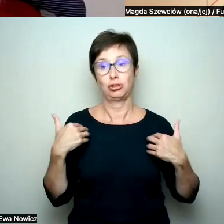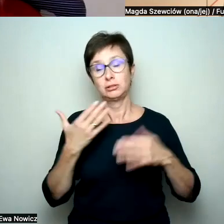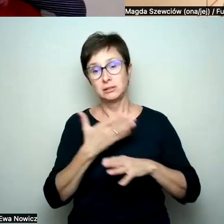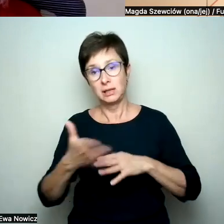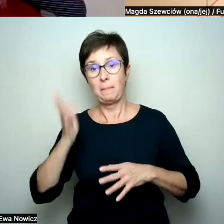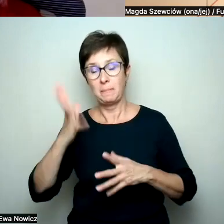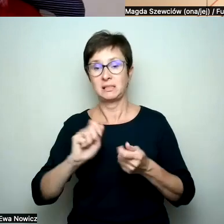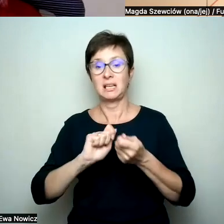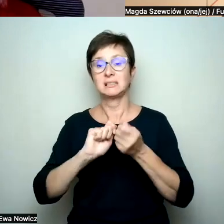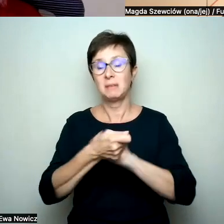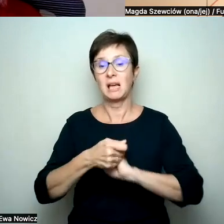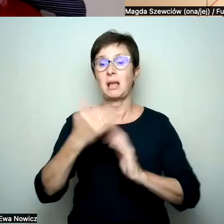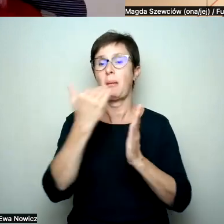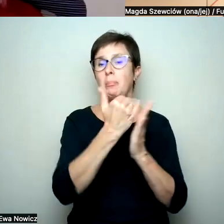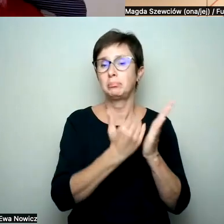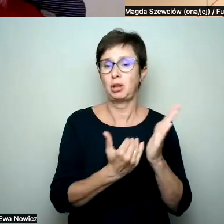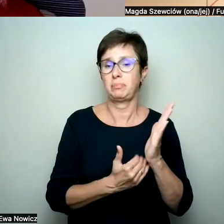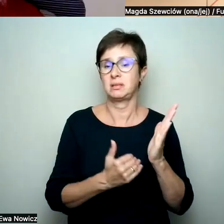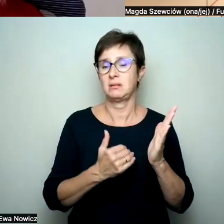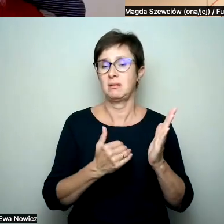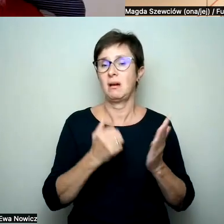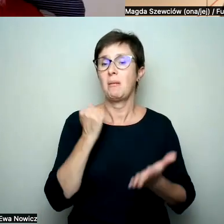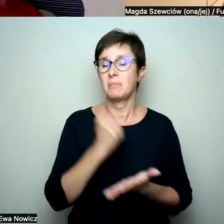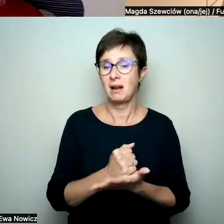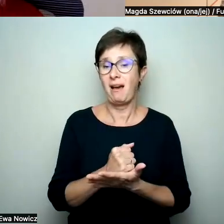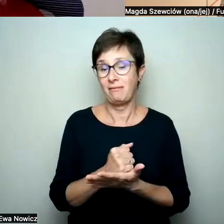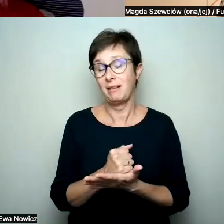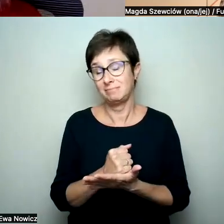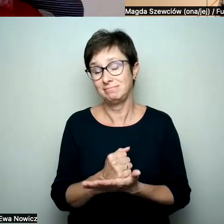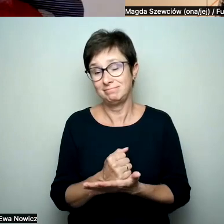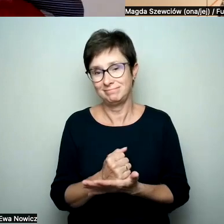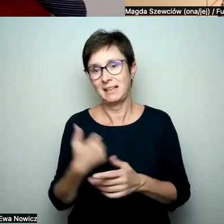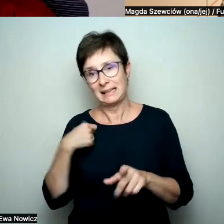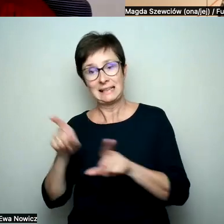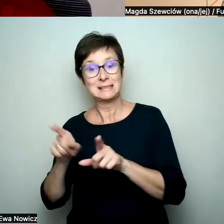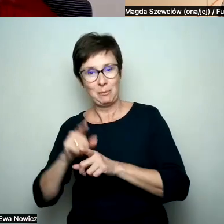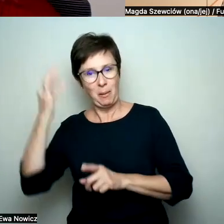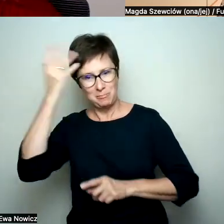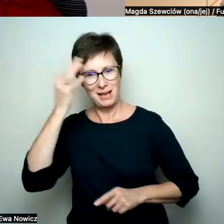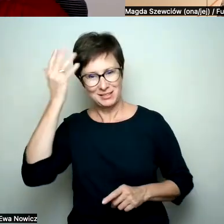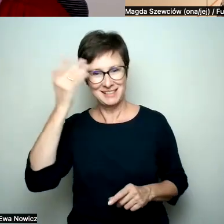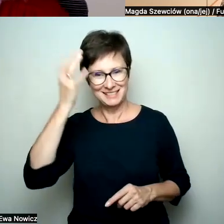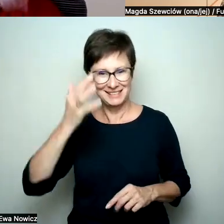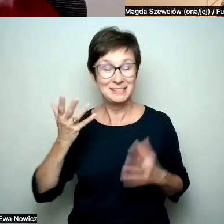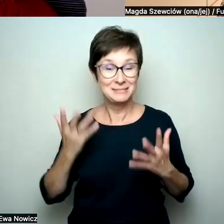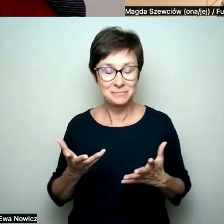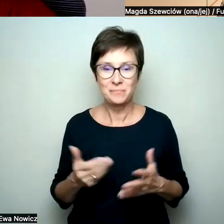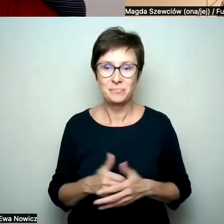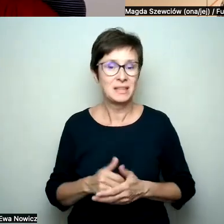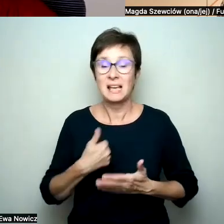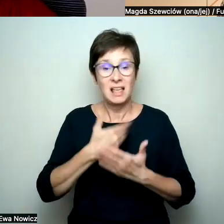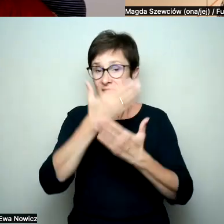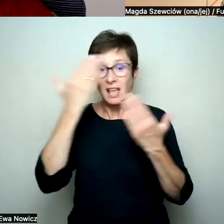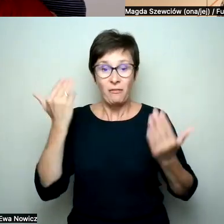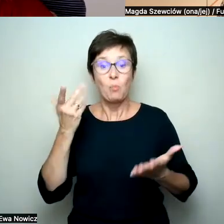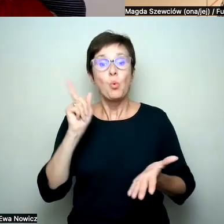legislacyjnych, społecznych itd. itp., ale zawsze mówię, że nie wiem, czy uda mi się